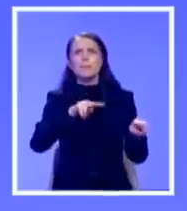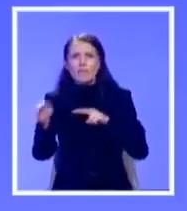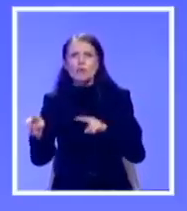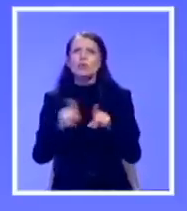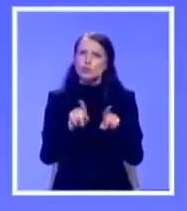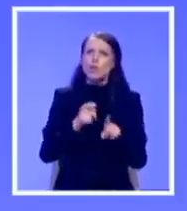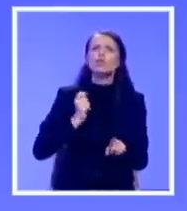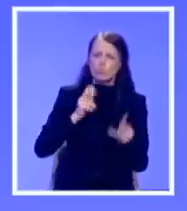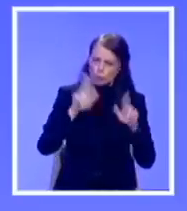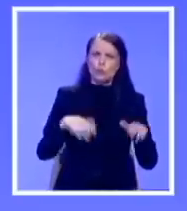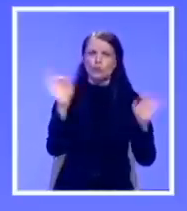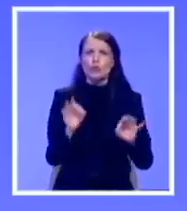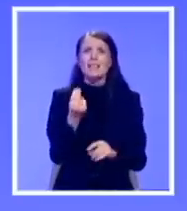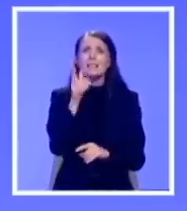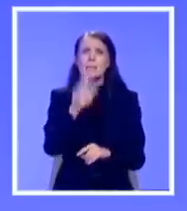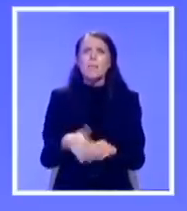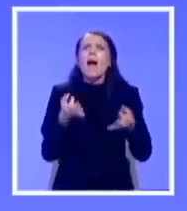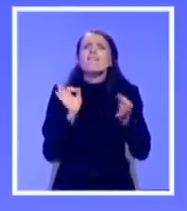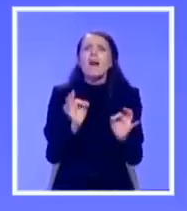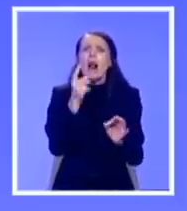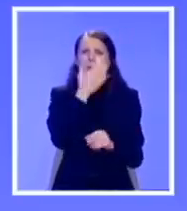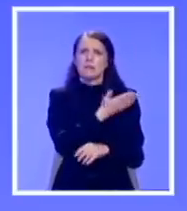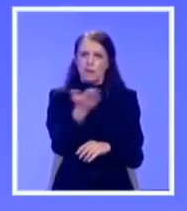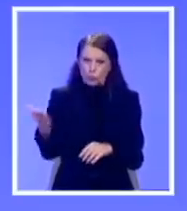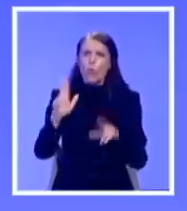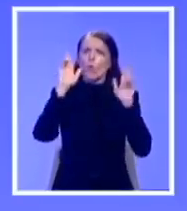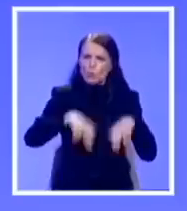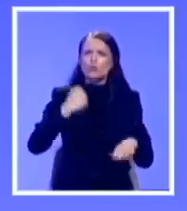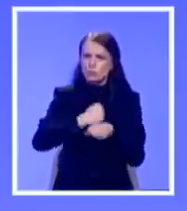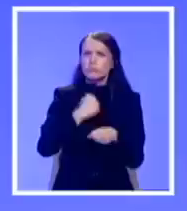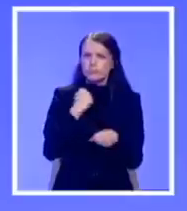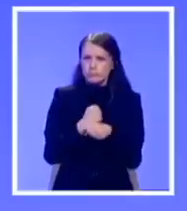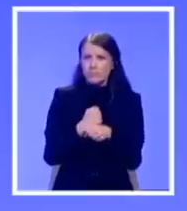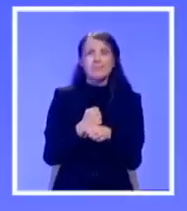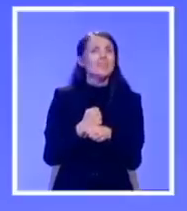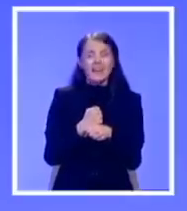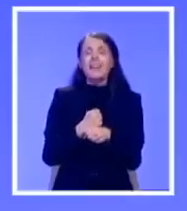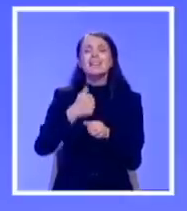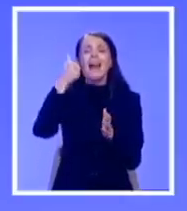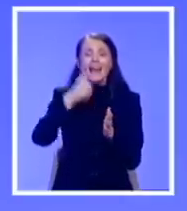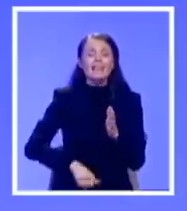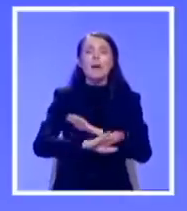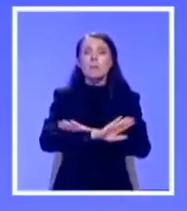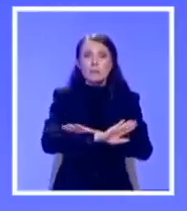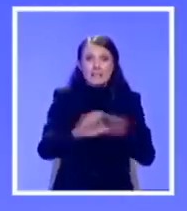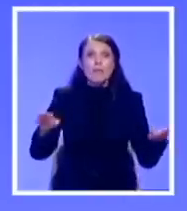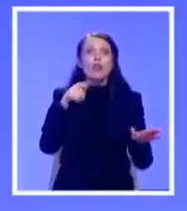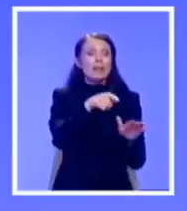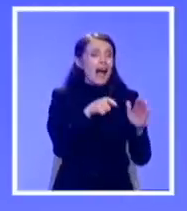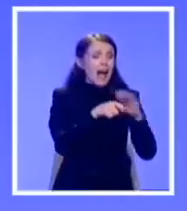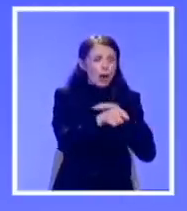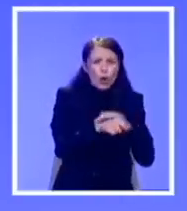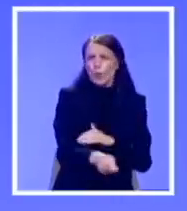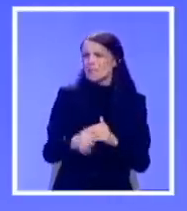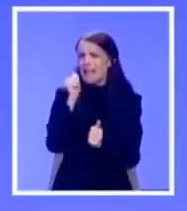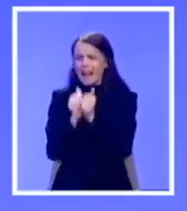policije. Srbija ima kvalitetne ljude koji mogu da iznesu ovaj posao i jednom zauvek izvedu Srbiju iz kriminogenog i